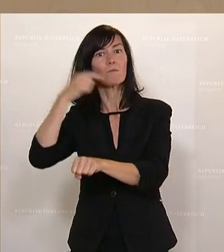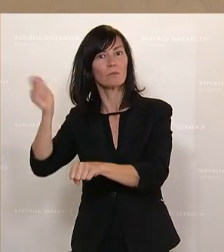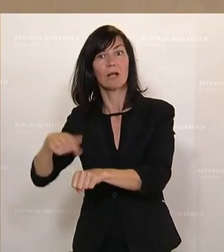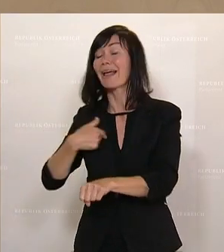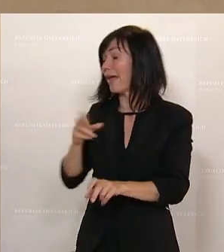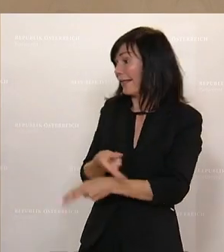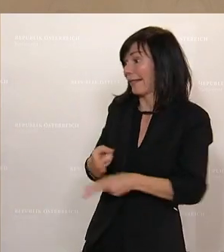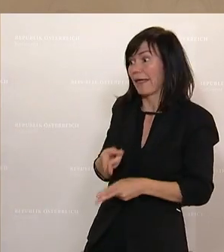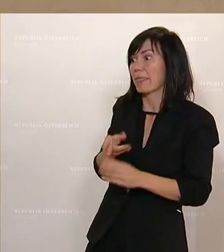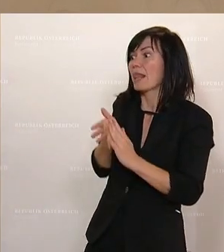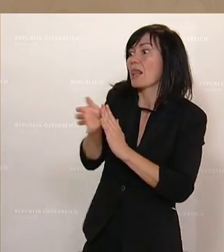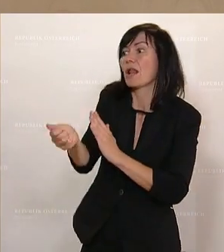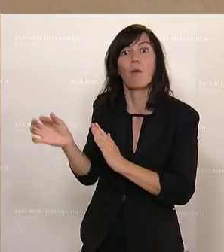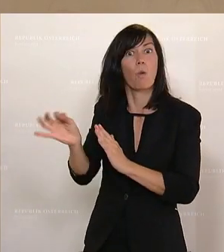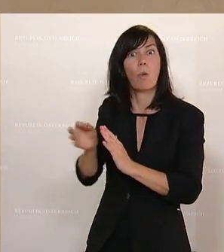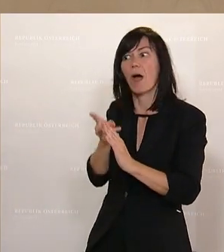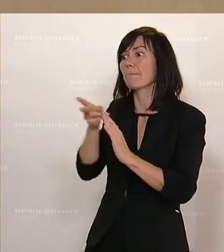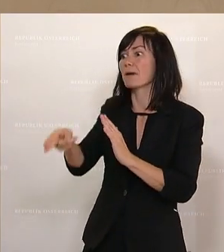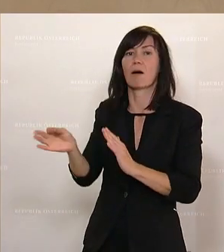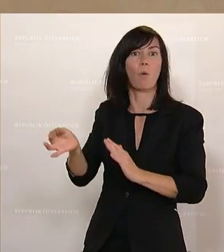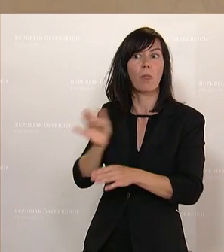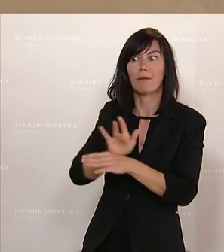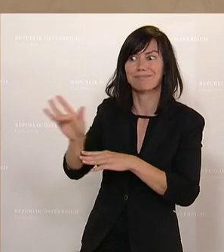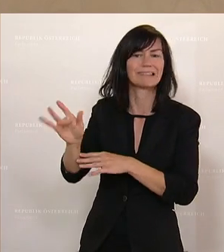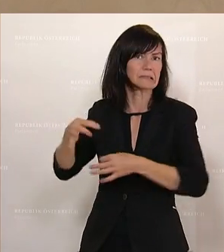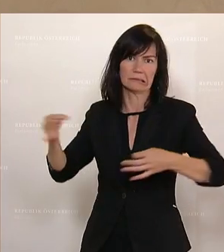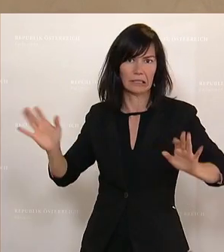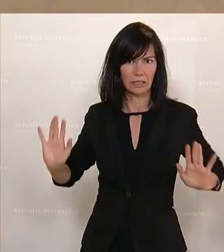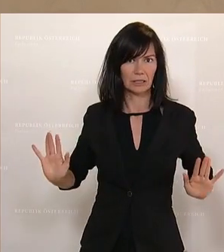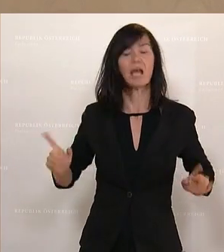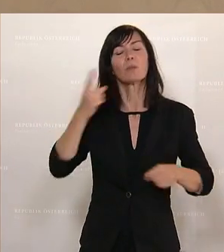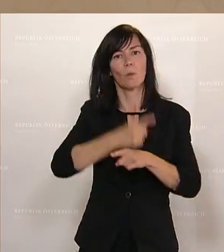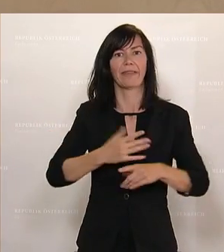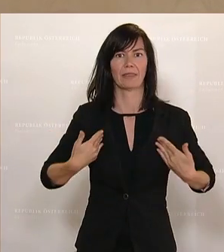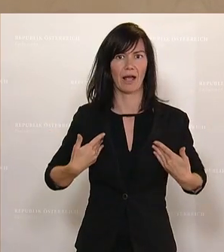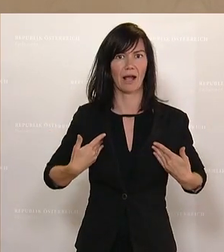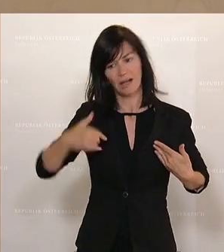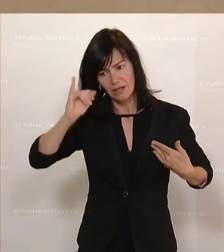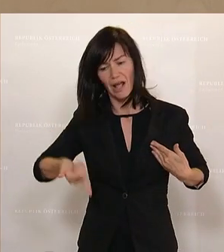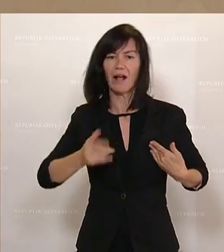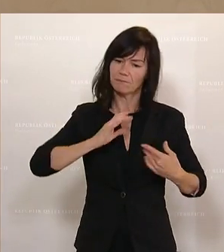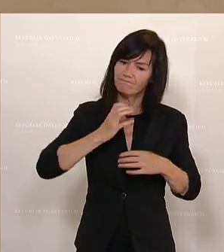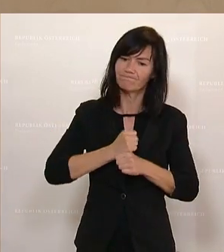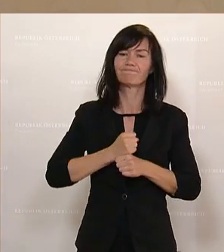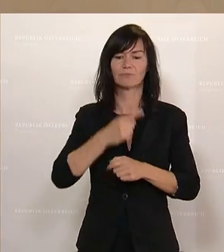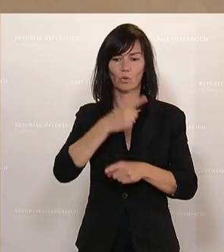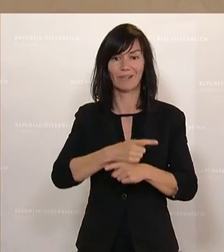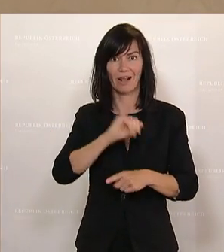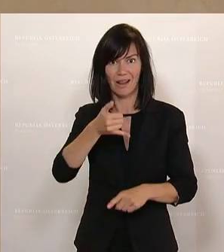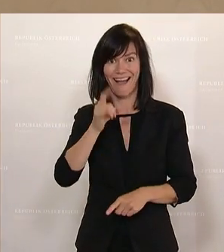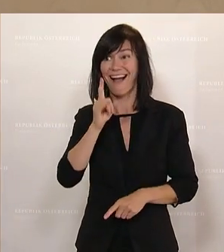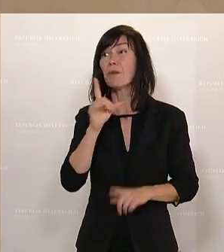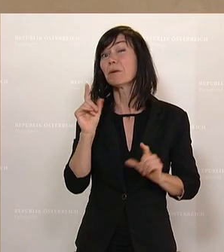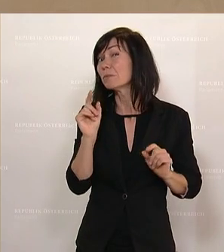noch intervenieren. Und auch ich stehe zu dieser Neutralität Österreichs. Aber das heißt nicht, dass wir in